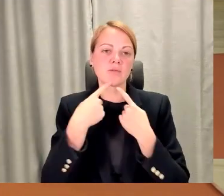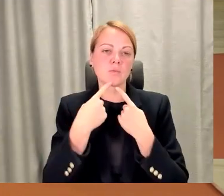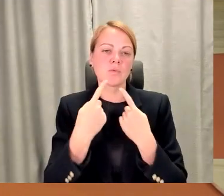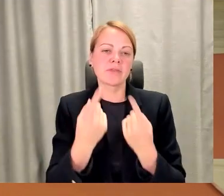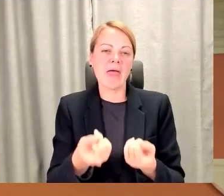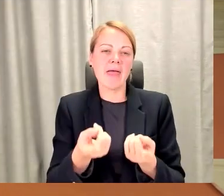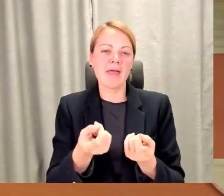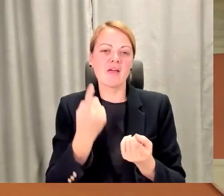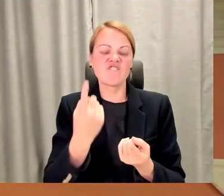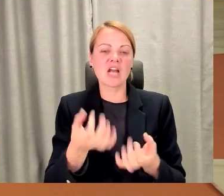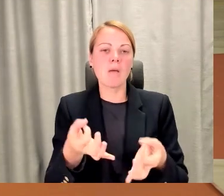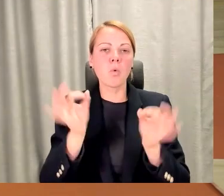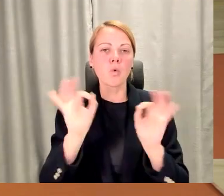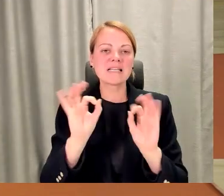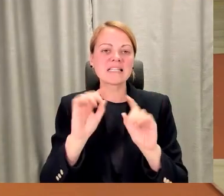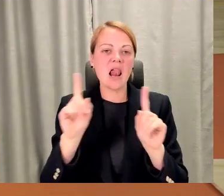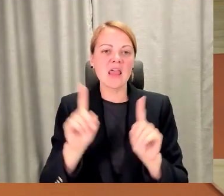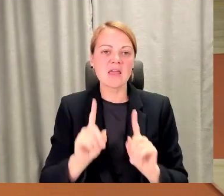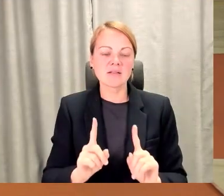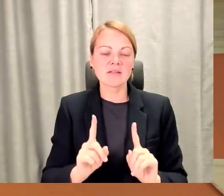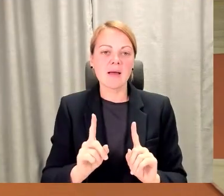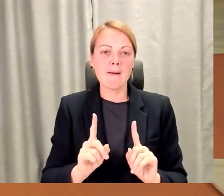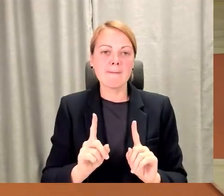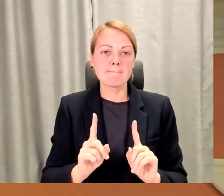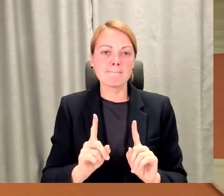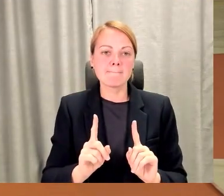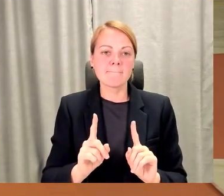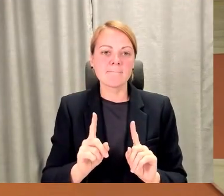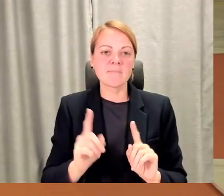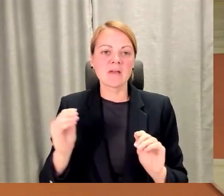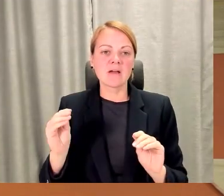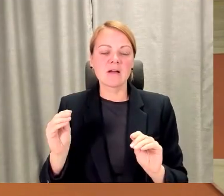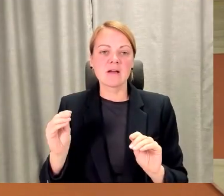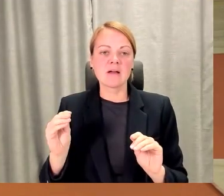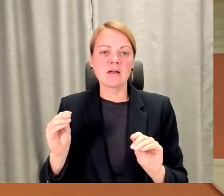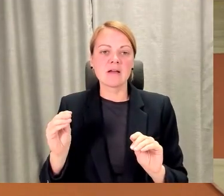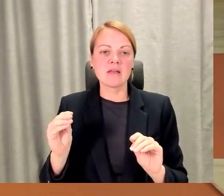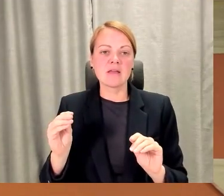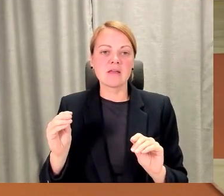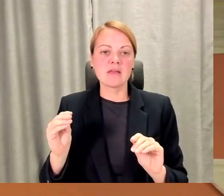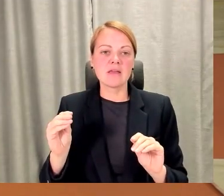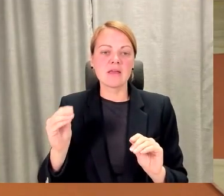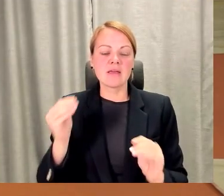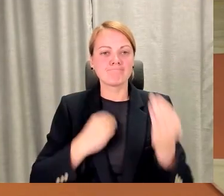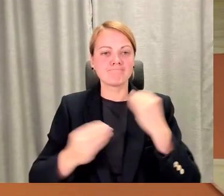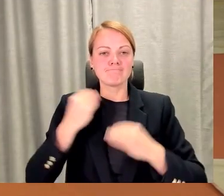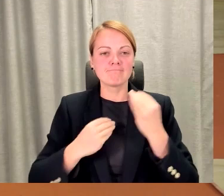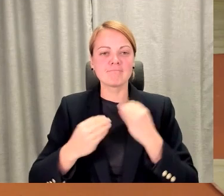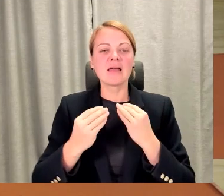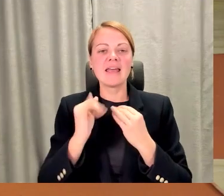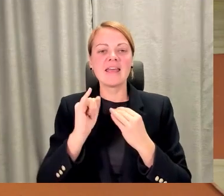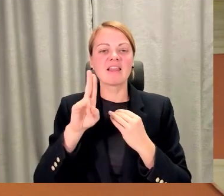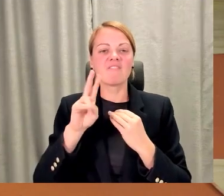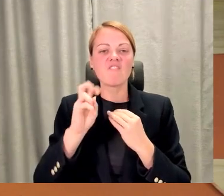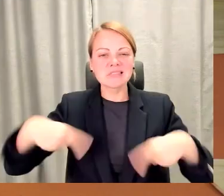Tā kā investīcija sevi vienmēr atmaksāsies tādi, ja tu investēsi